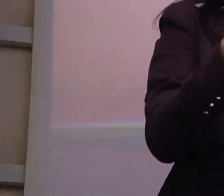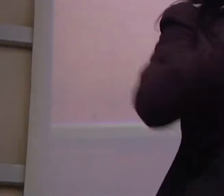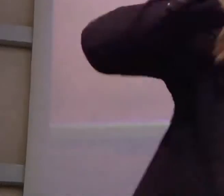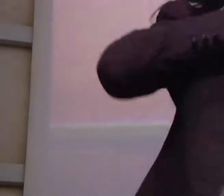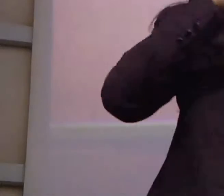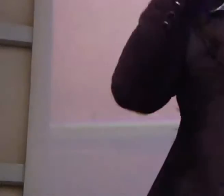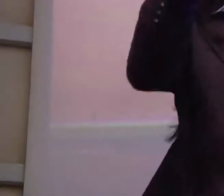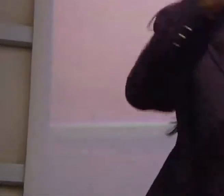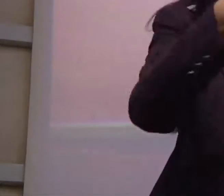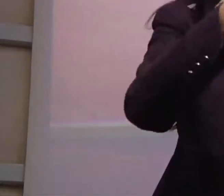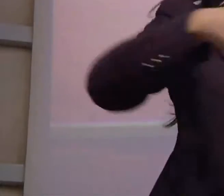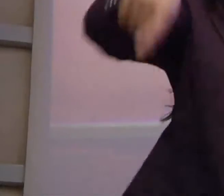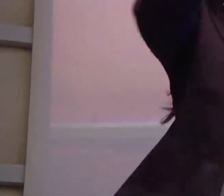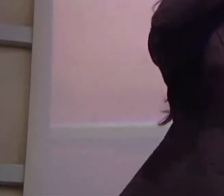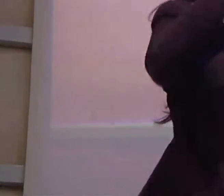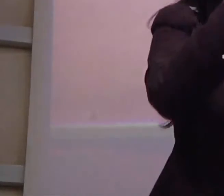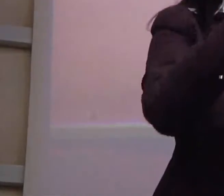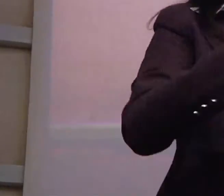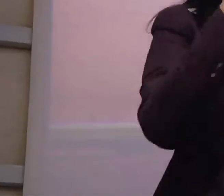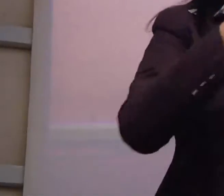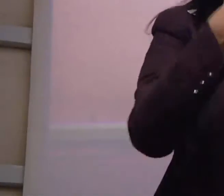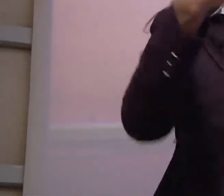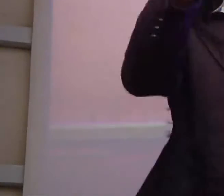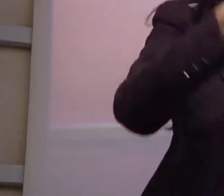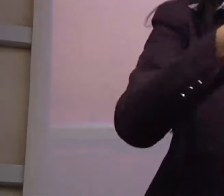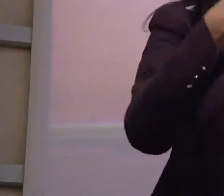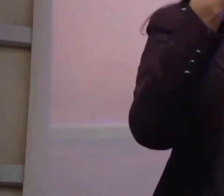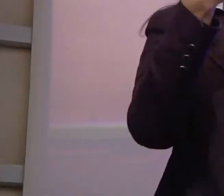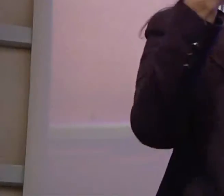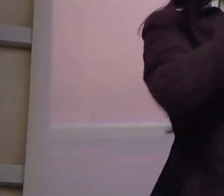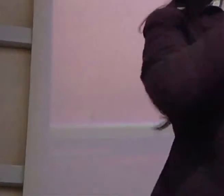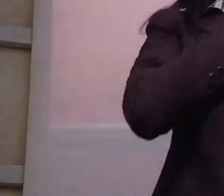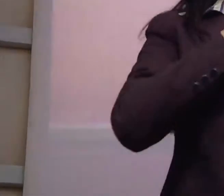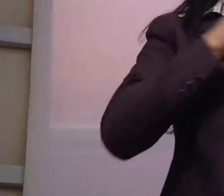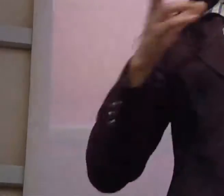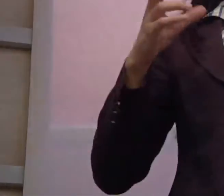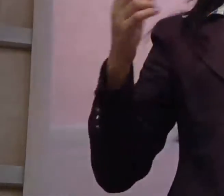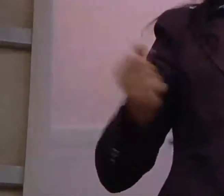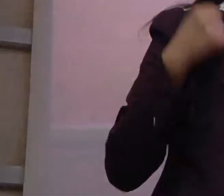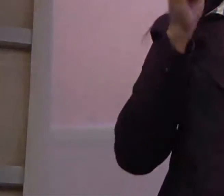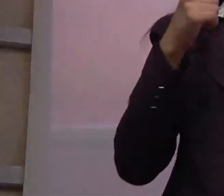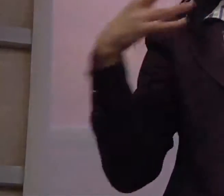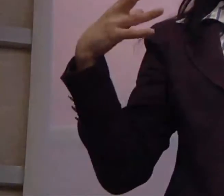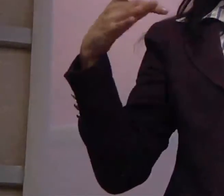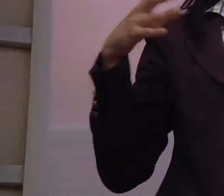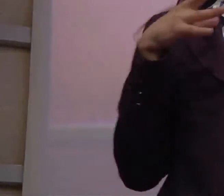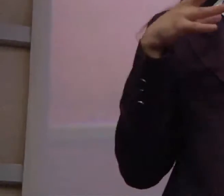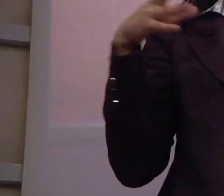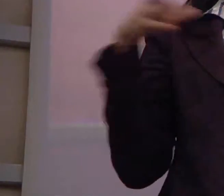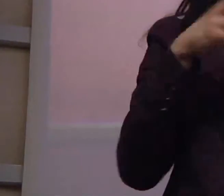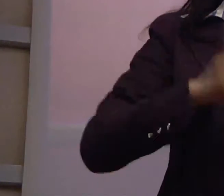vicini alle vostre stanze, il Movimento Sindacale ha ritrovato in quest'ultimo periodo un'unità che ci porterà,